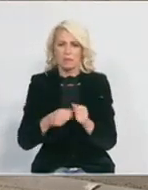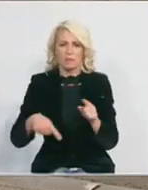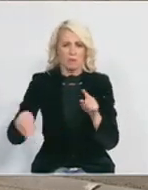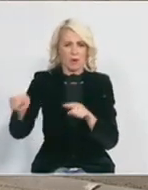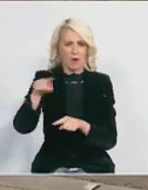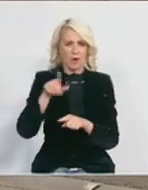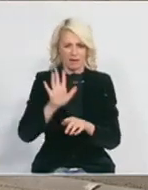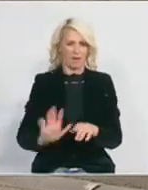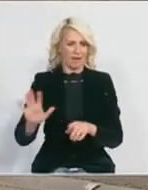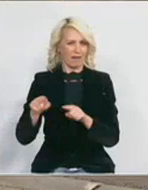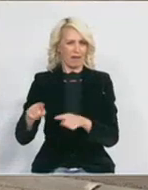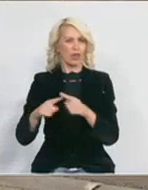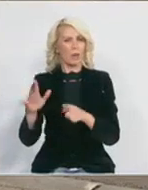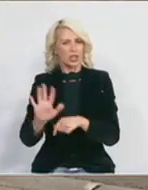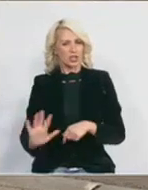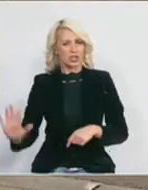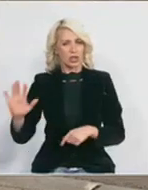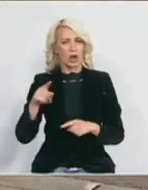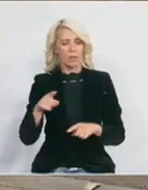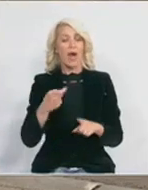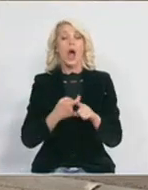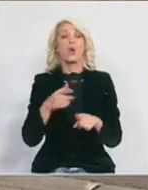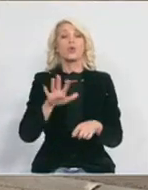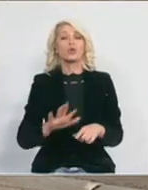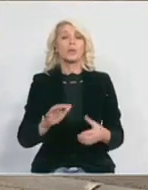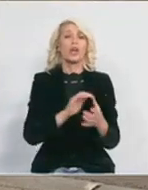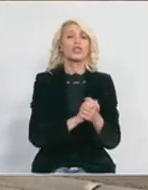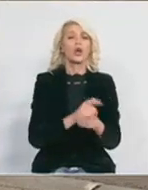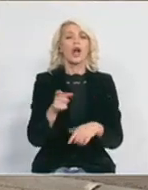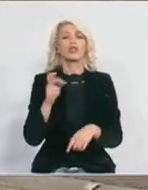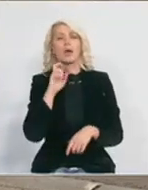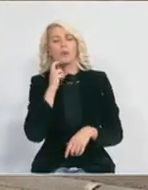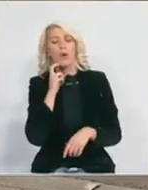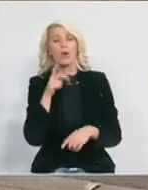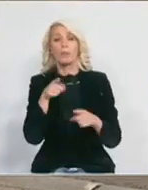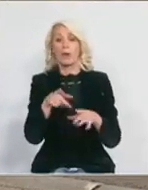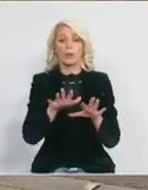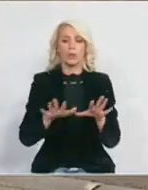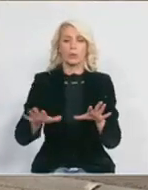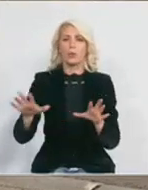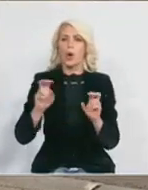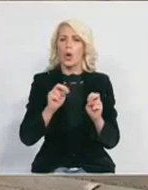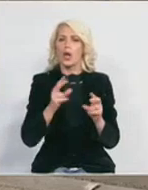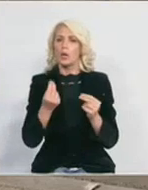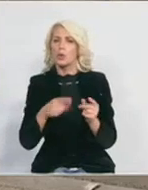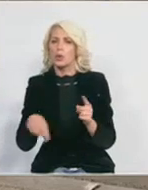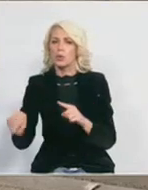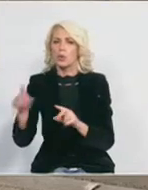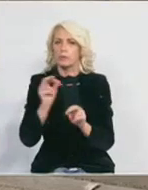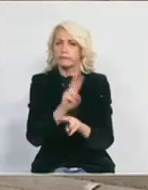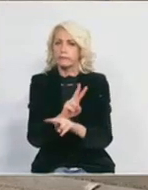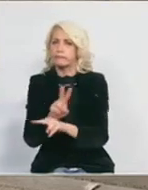prostoru Topličkog okruga. Kuršumlija, Žitorađa, Prokuplje, to nam je relativno ok, sve pod kontrolom.